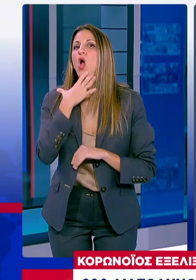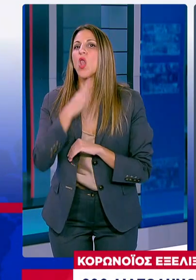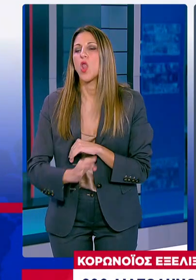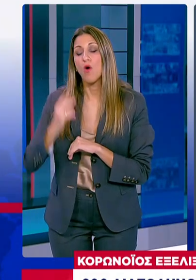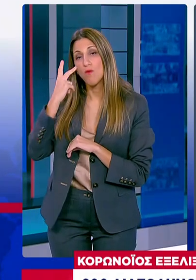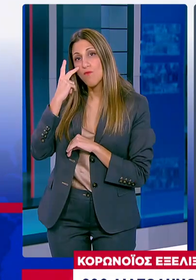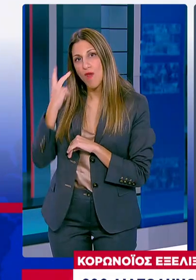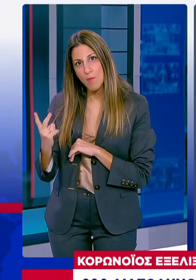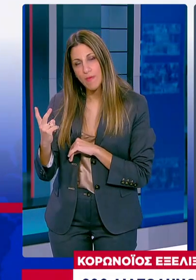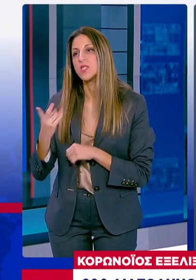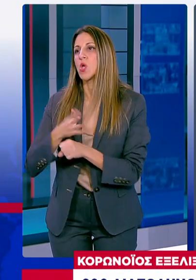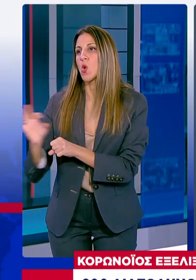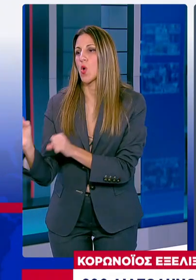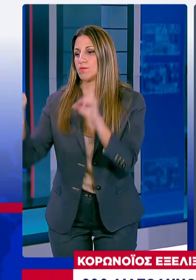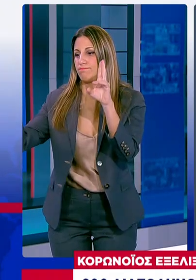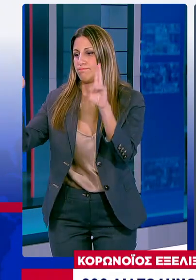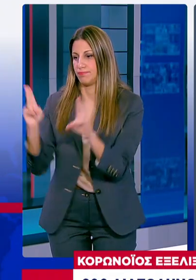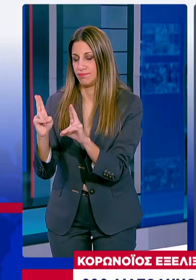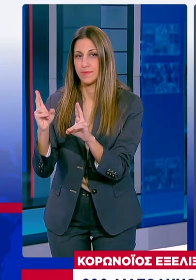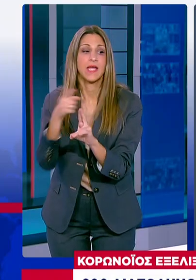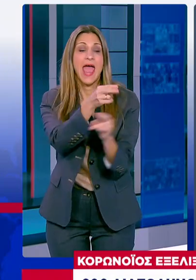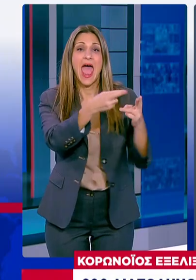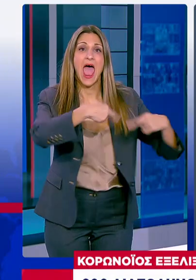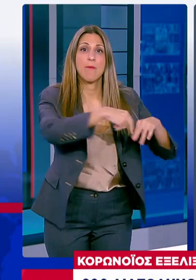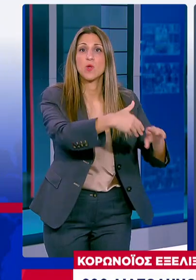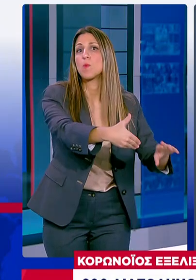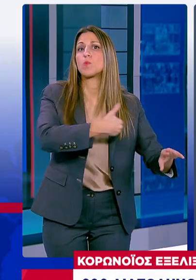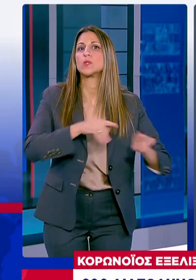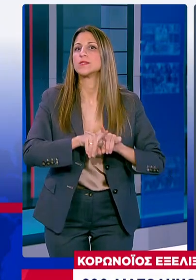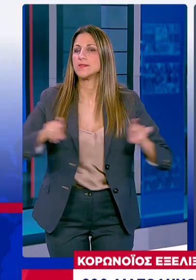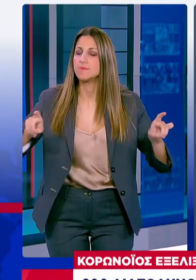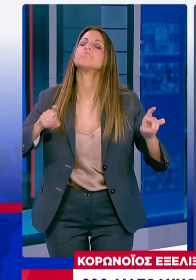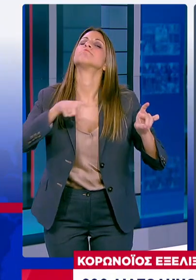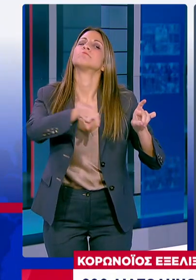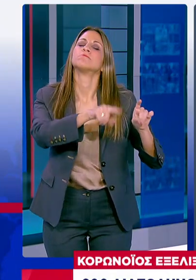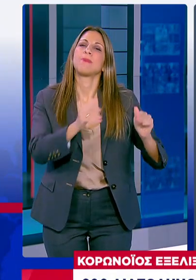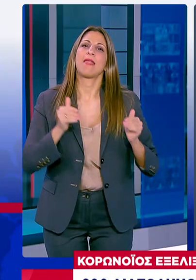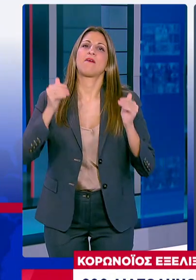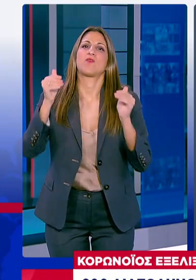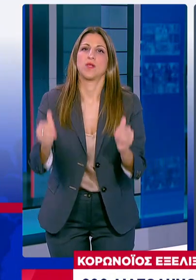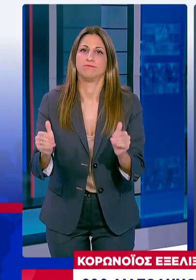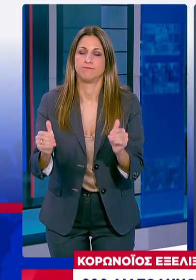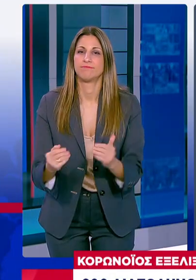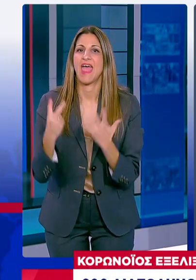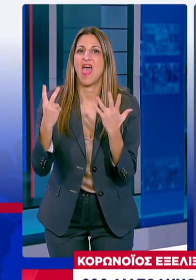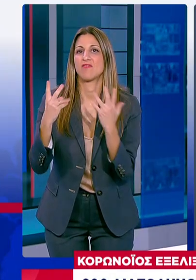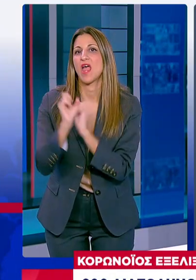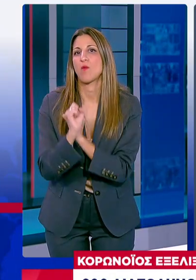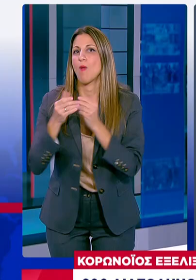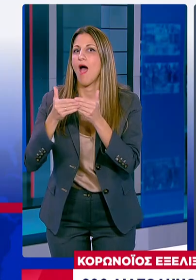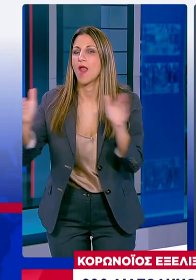Εισηγηθήκαμε την αναβολή της έναξης εκπαιδευτικής διαδικασίας διαζώσης Για μετά τις γιορτές για δύο κυρίως λόγους